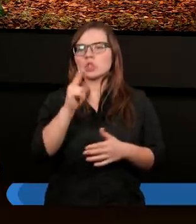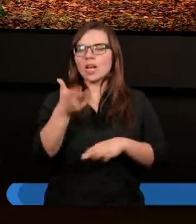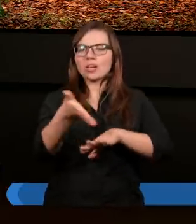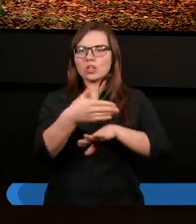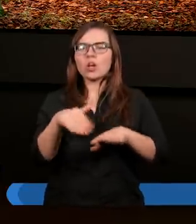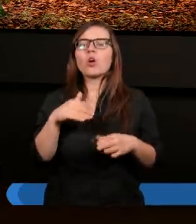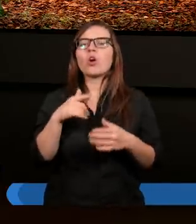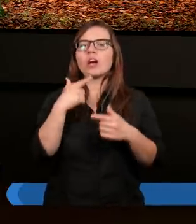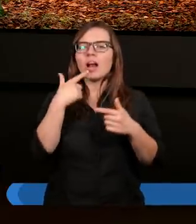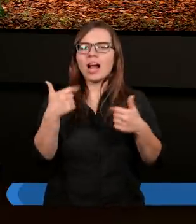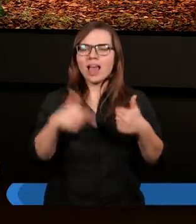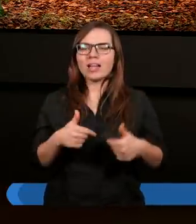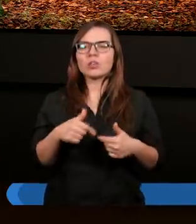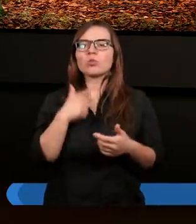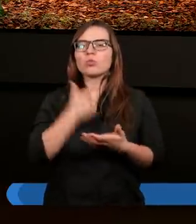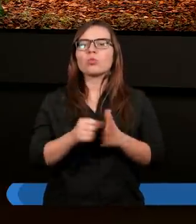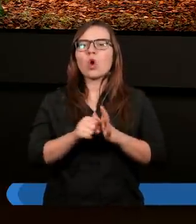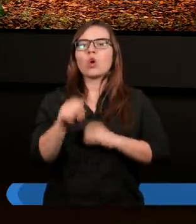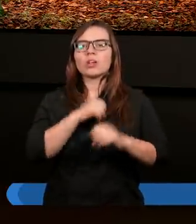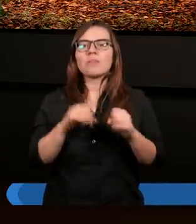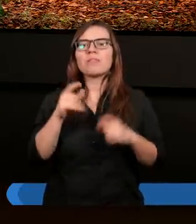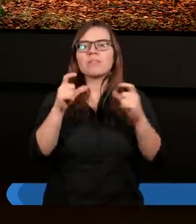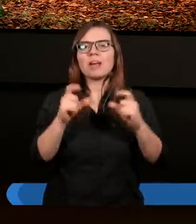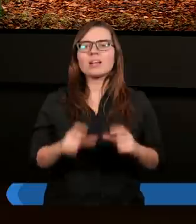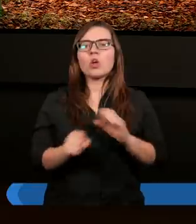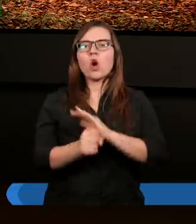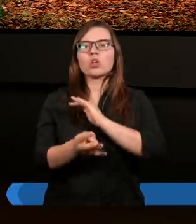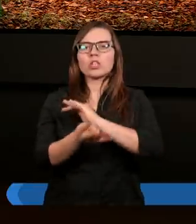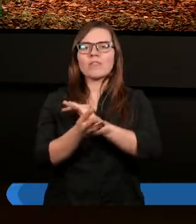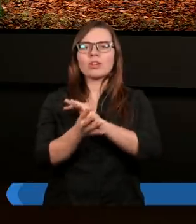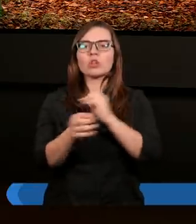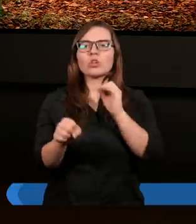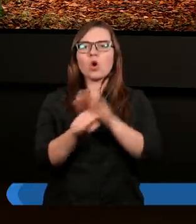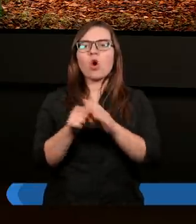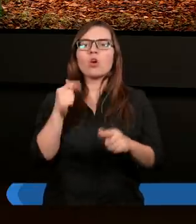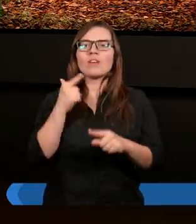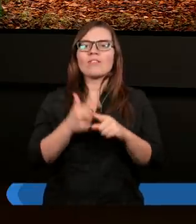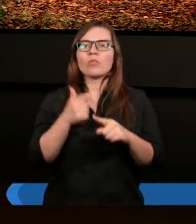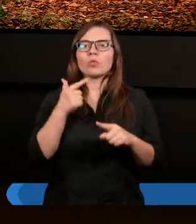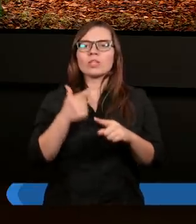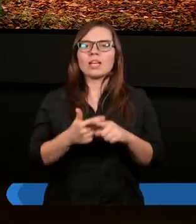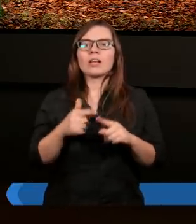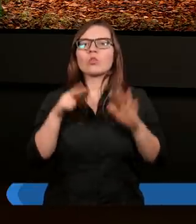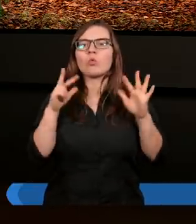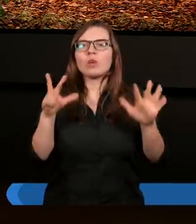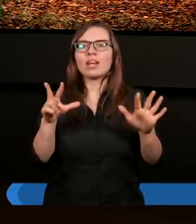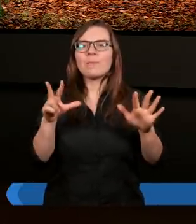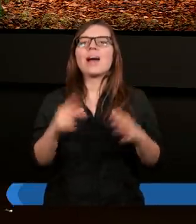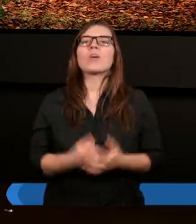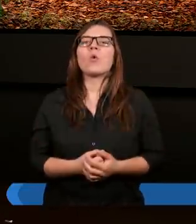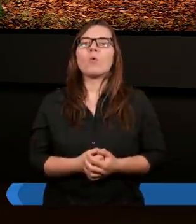rozdziału listu do Rzymian, wersety od 19 do 28.